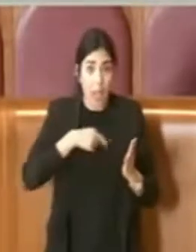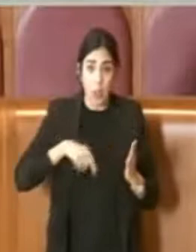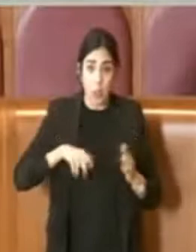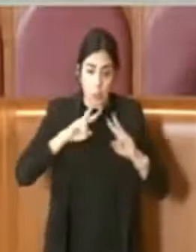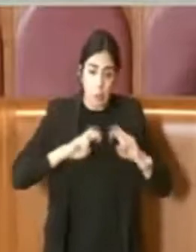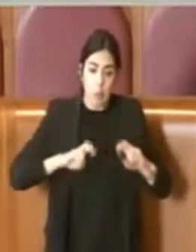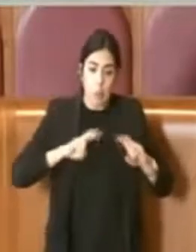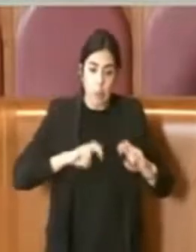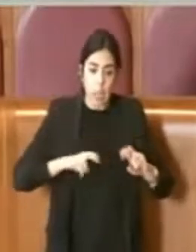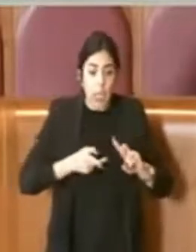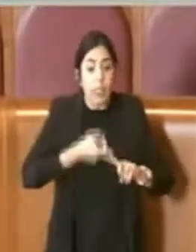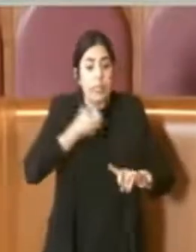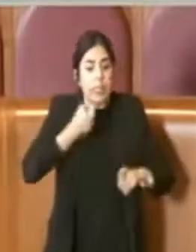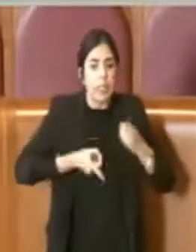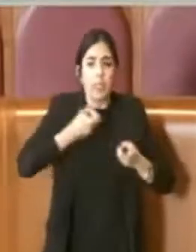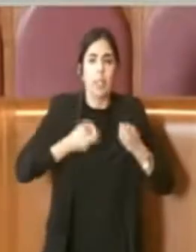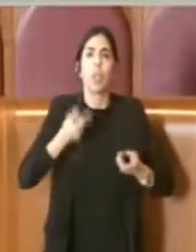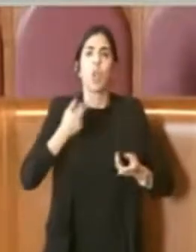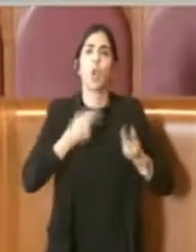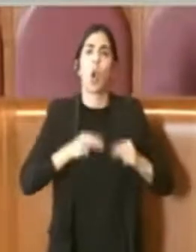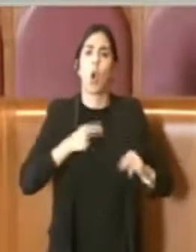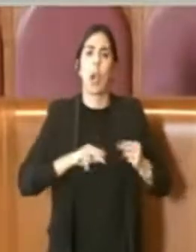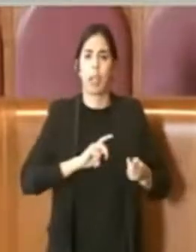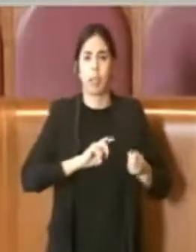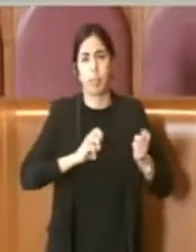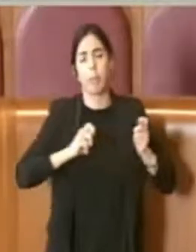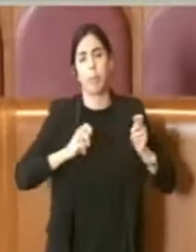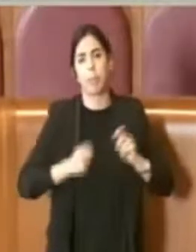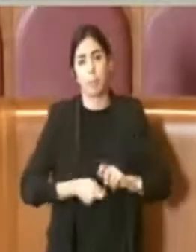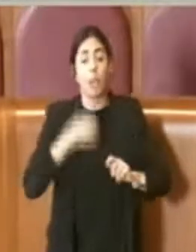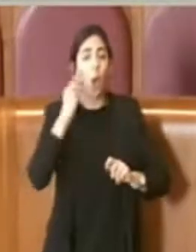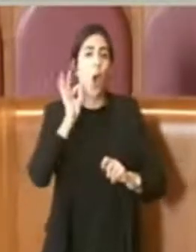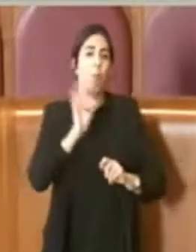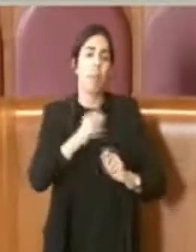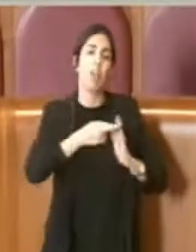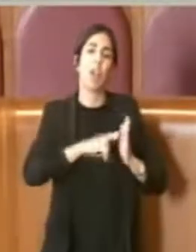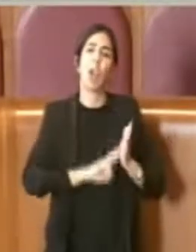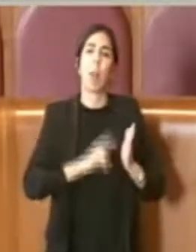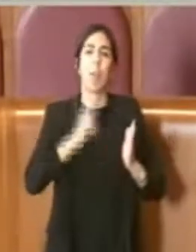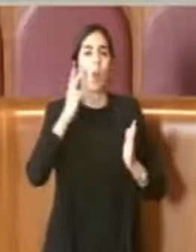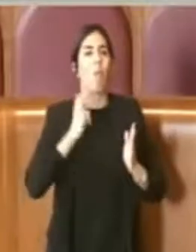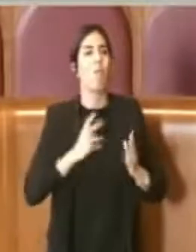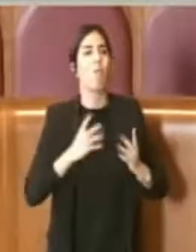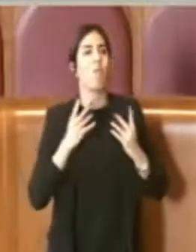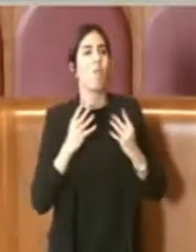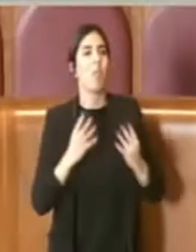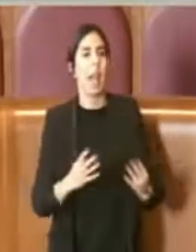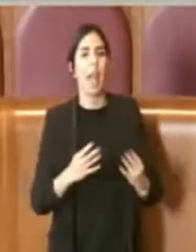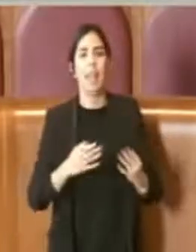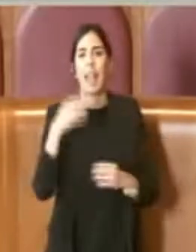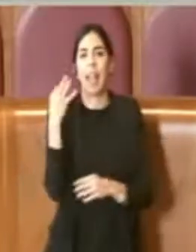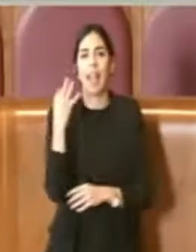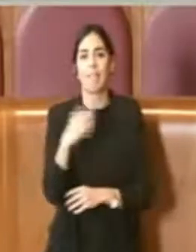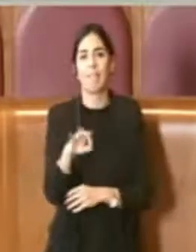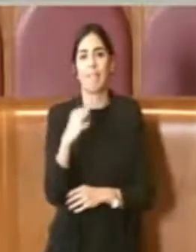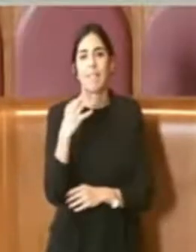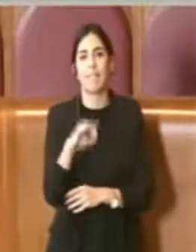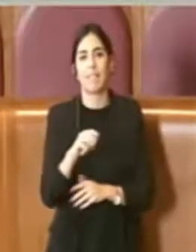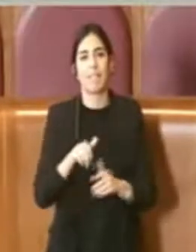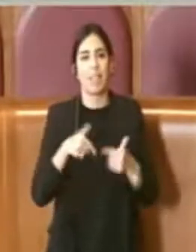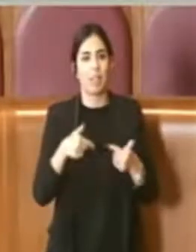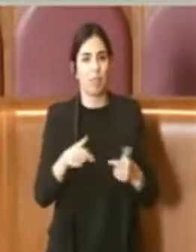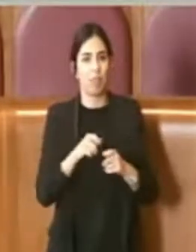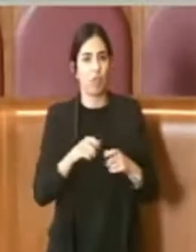scopare e correggere per avere il miglior regolamento del verde possibile di questa città.